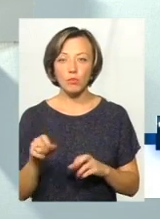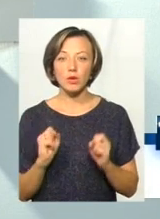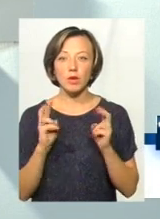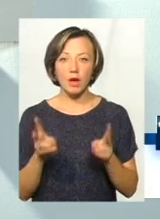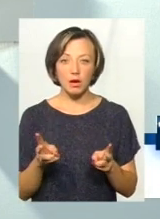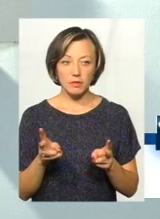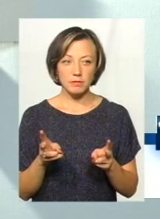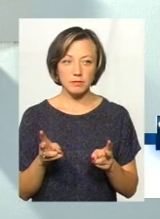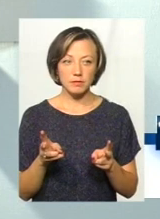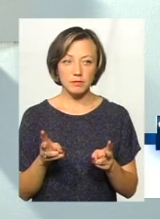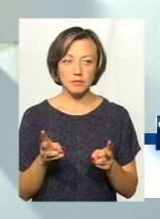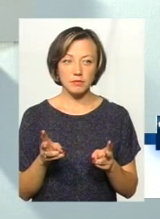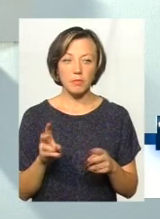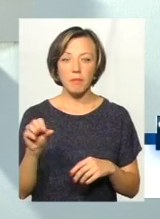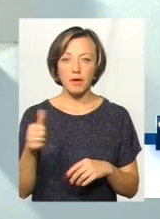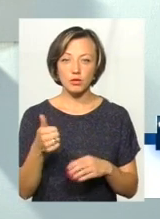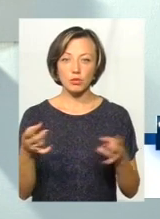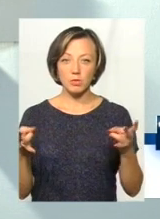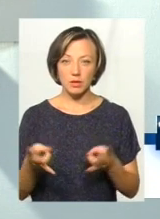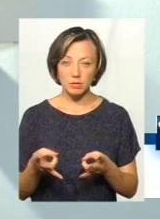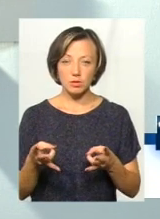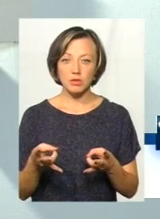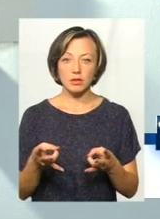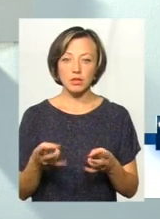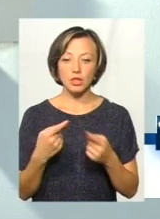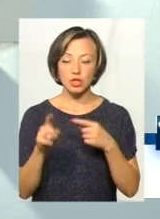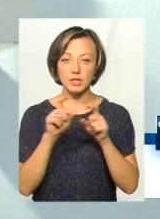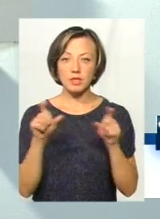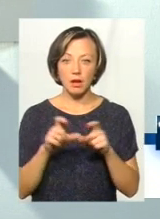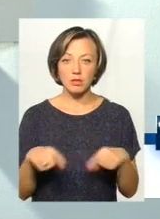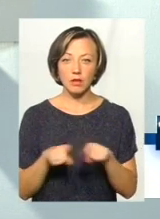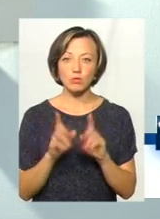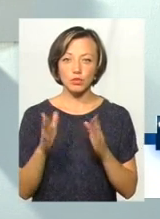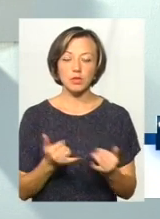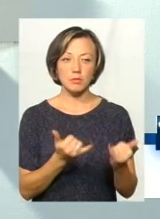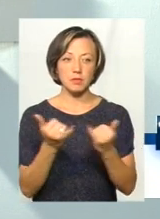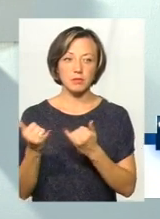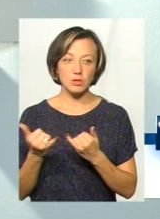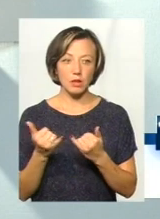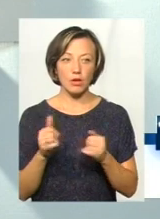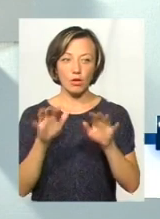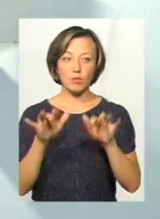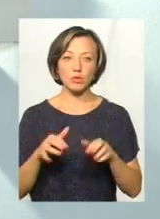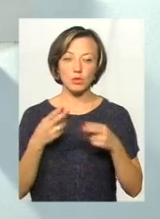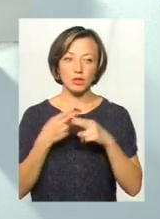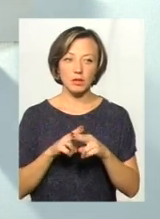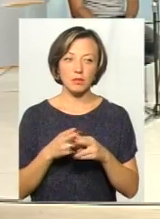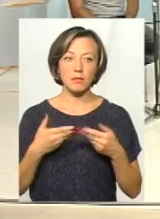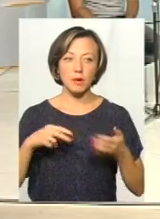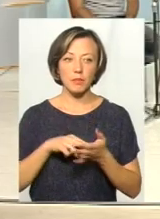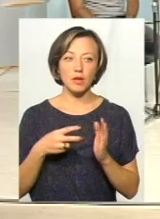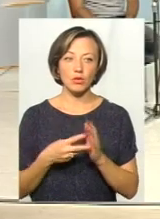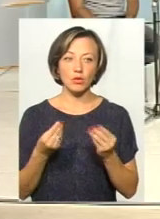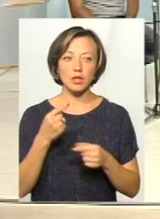по мірі першої необхідності по потреби, інші заклади також будуть забезпечуватися комп'ютерною технікою. Ми плануємо